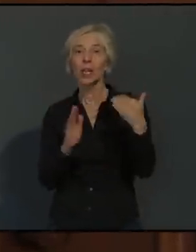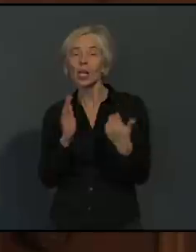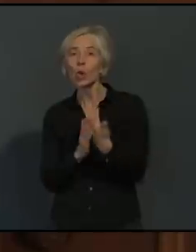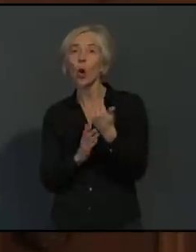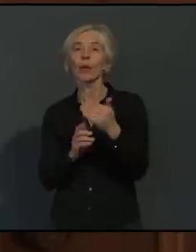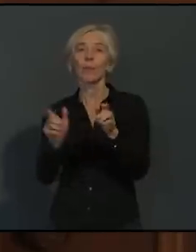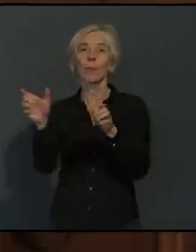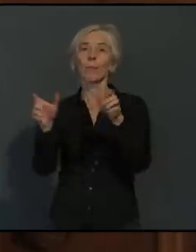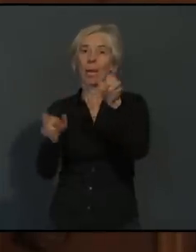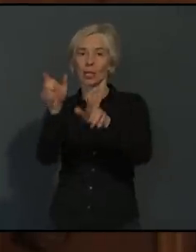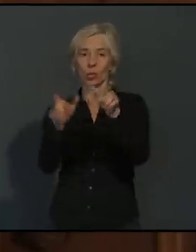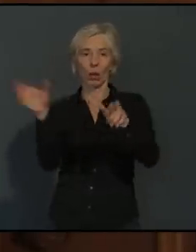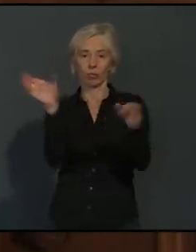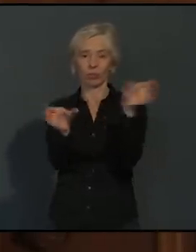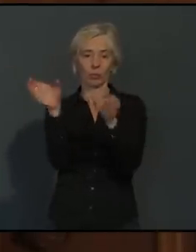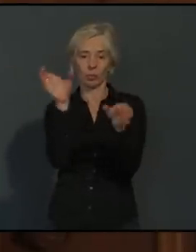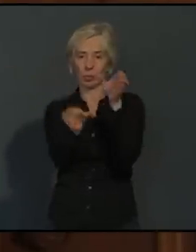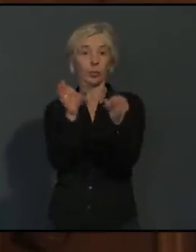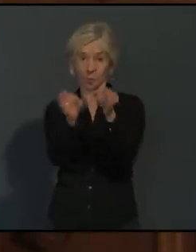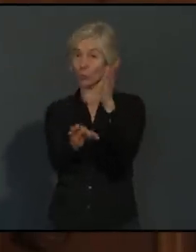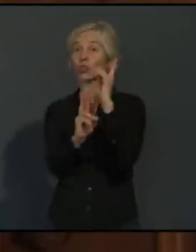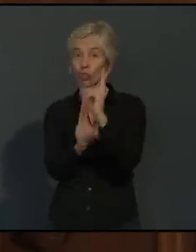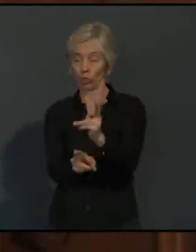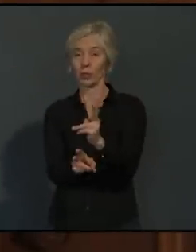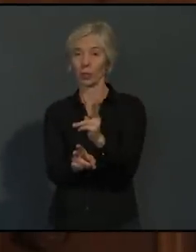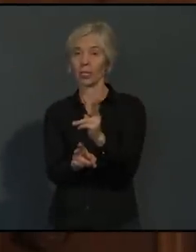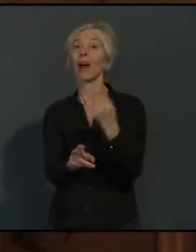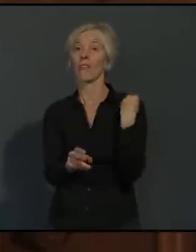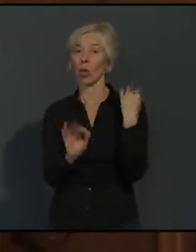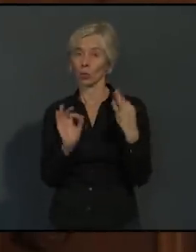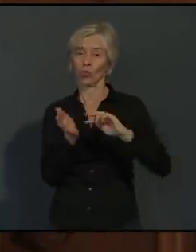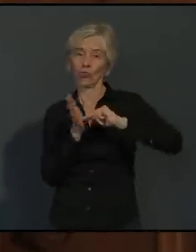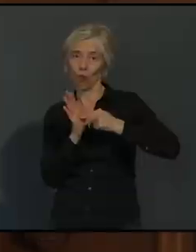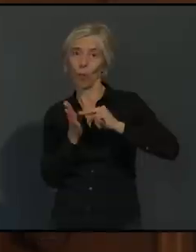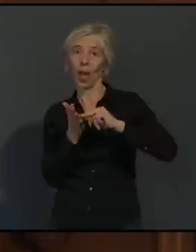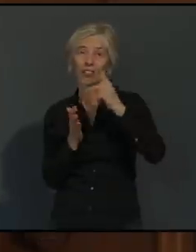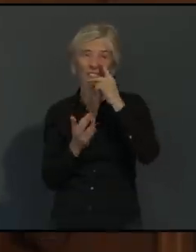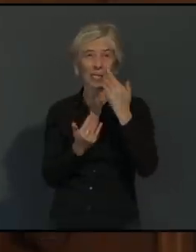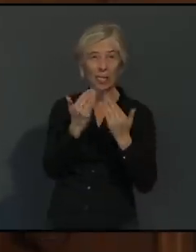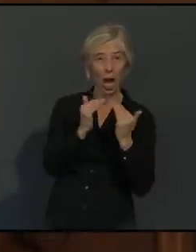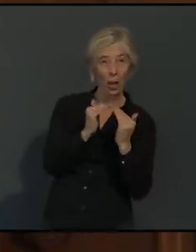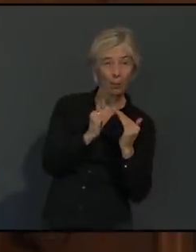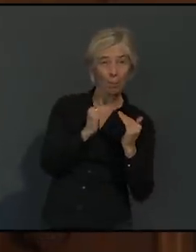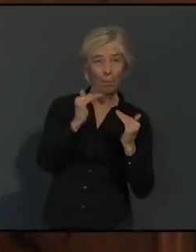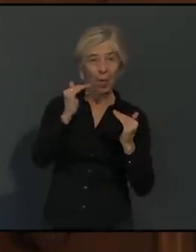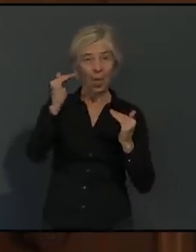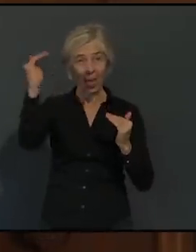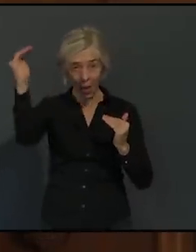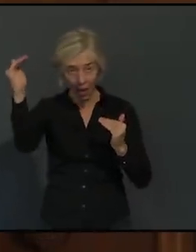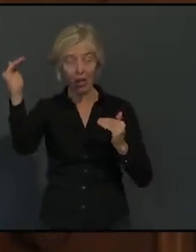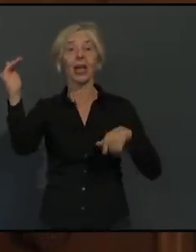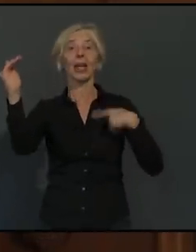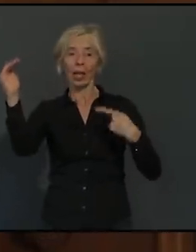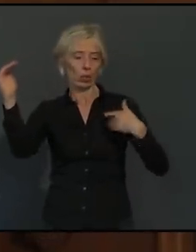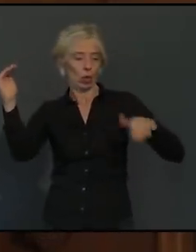den Fall, dass die Zahlen massiv ansteigen. Zahlenmäßig ist es so, dass wir tatsächlich jetzt gut aufgestellt